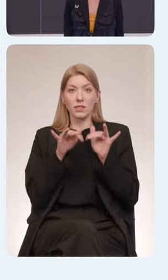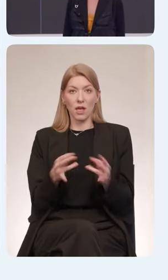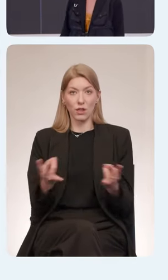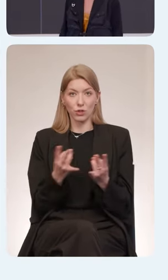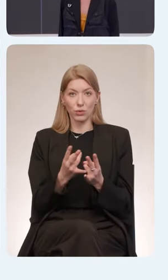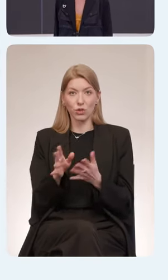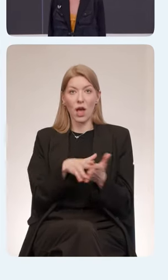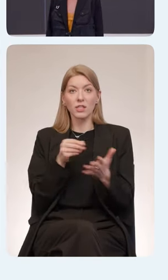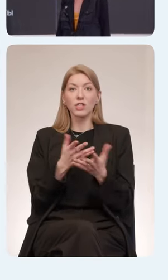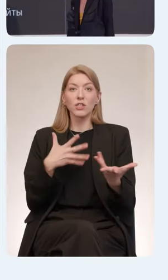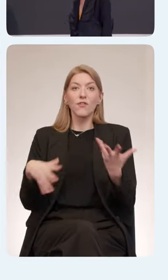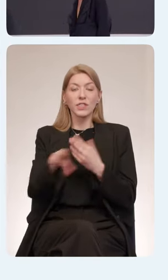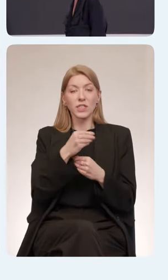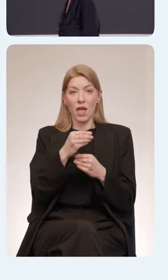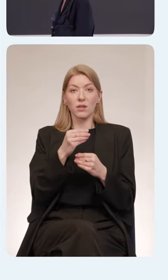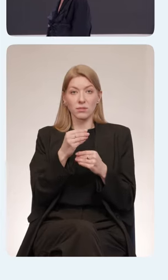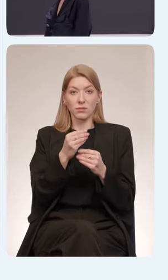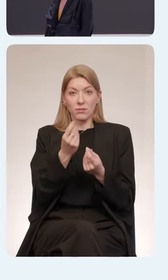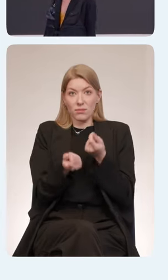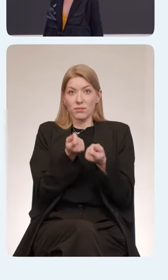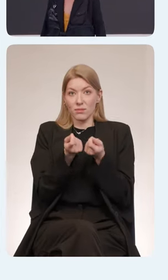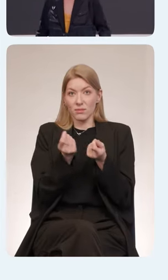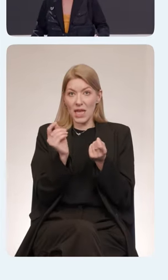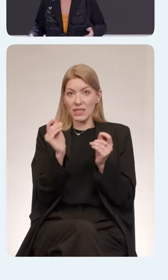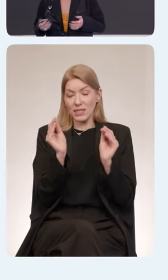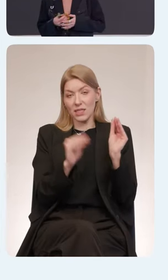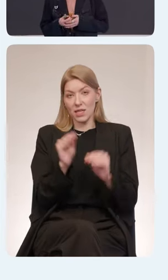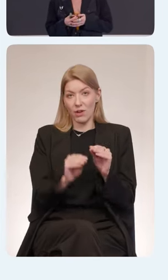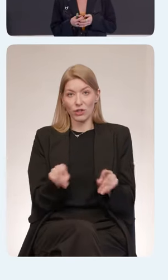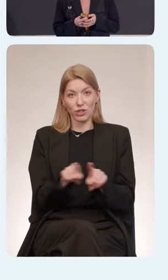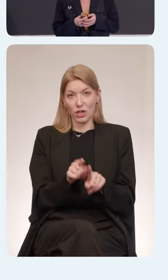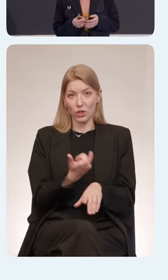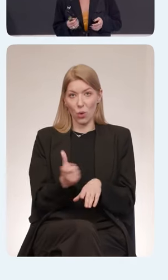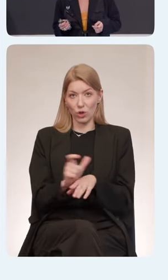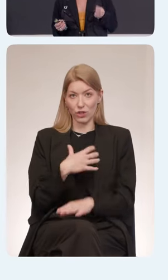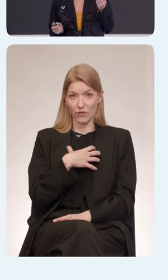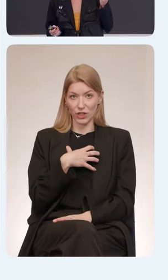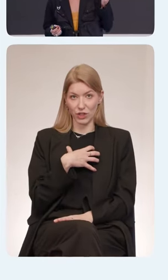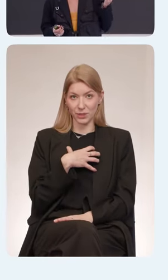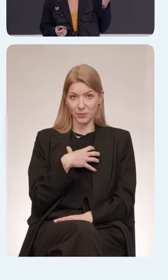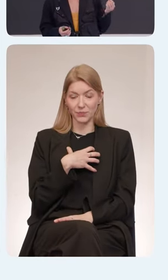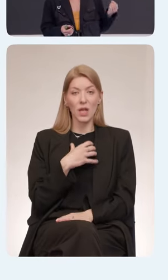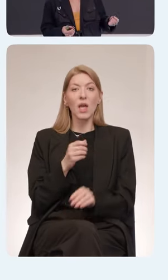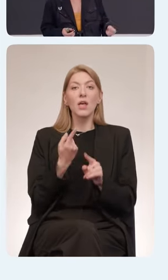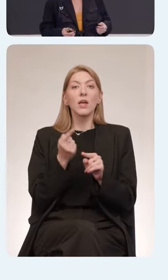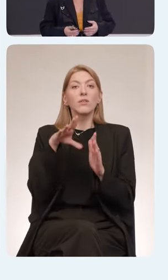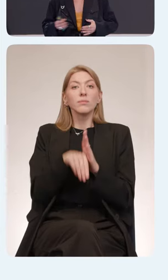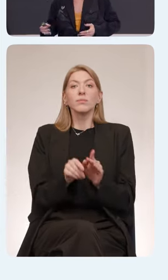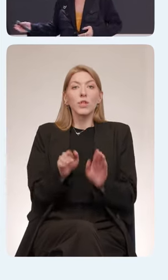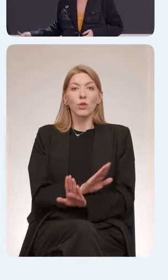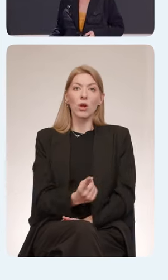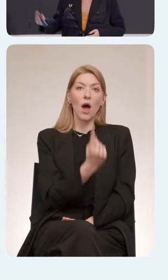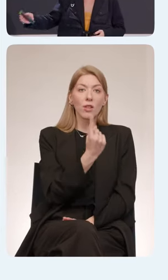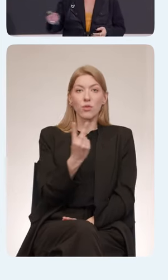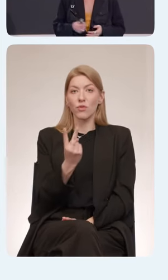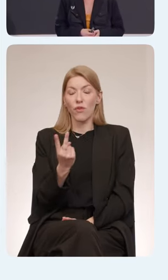составляющие этого пути не так важны. Как я уже сказала, в любой инклюзивной практике это не про одно-два действия, три действия, ну вы типа